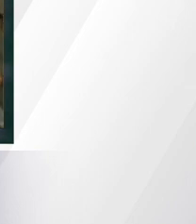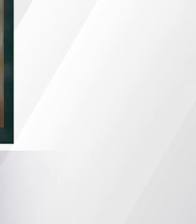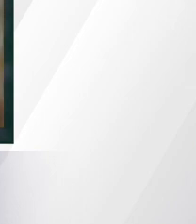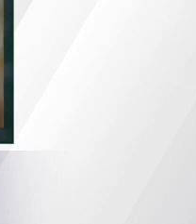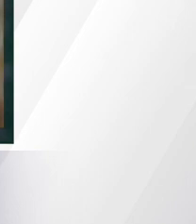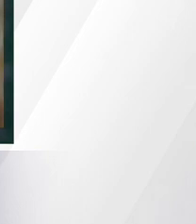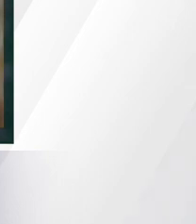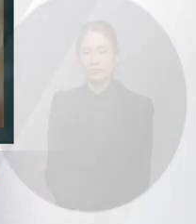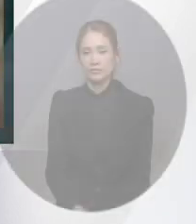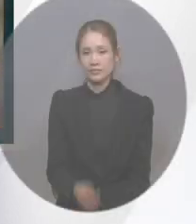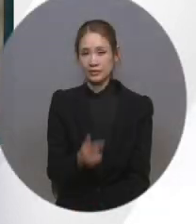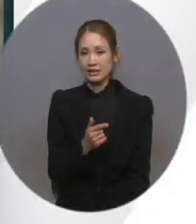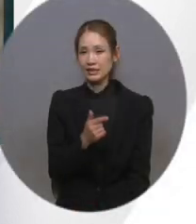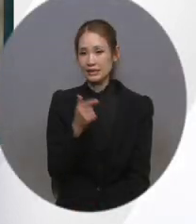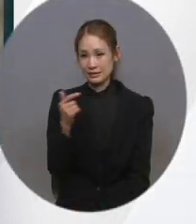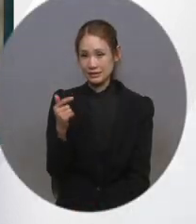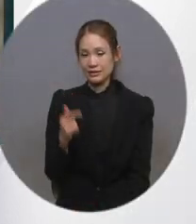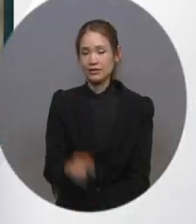크게입니다.